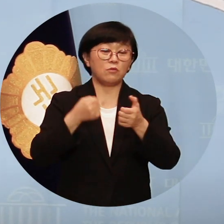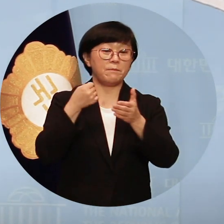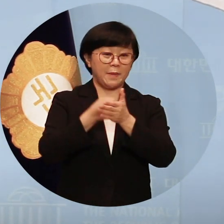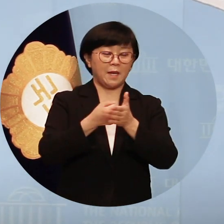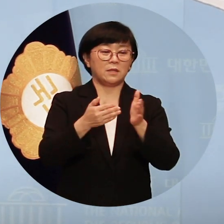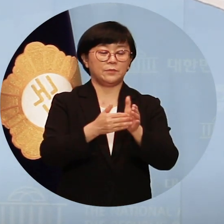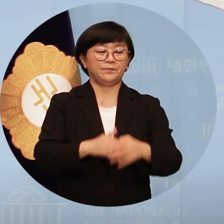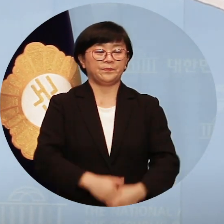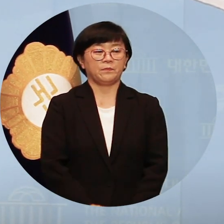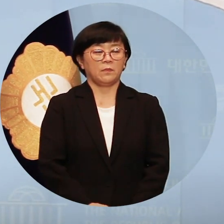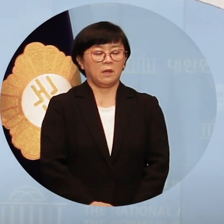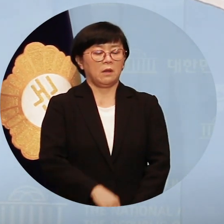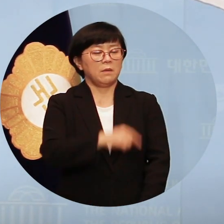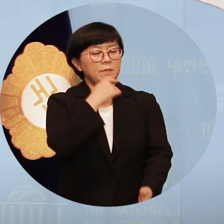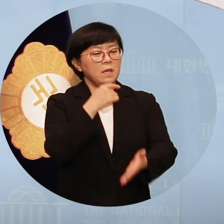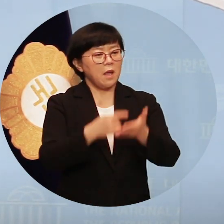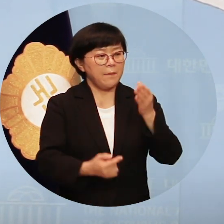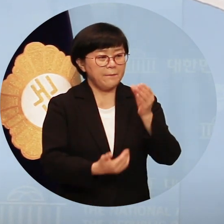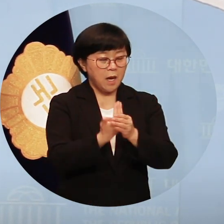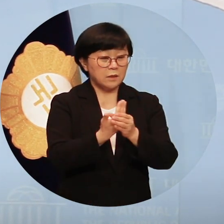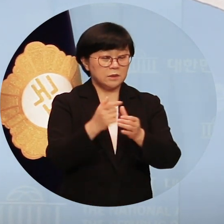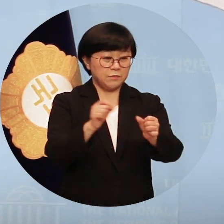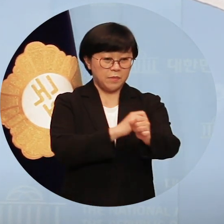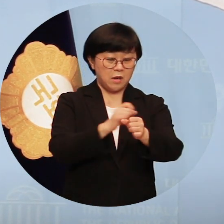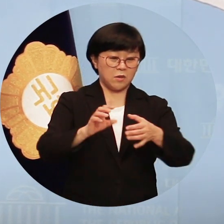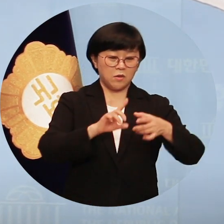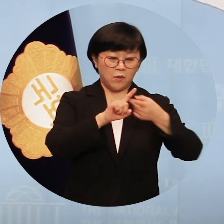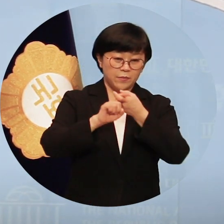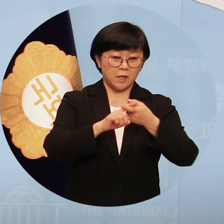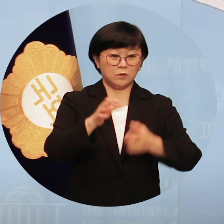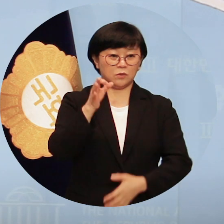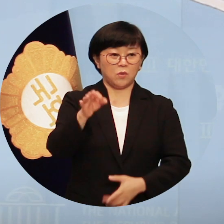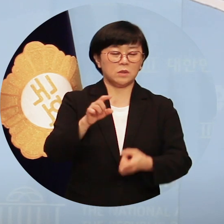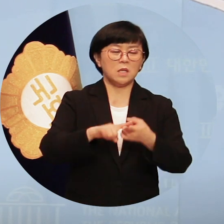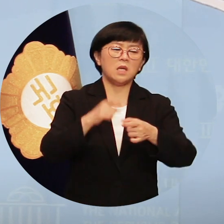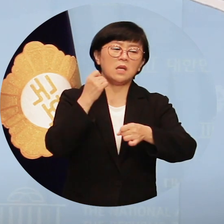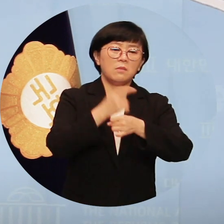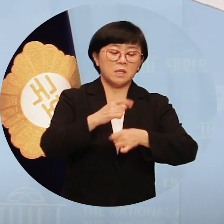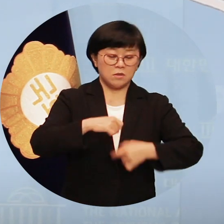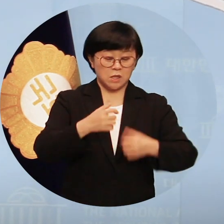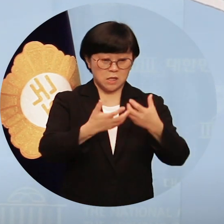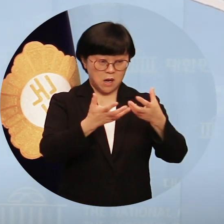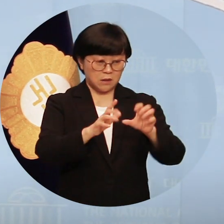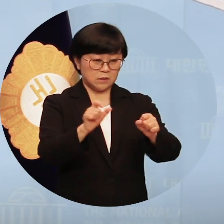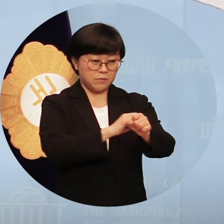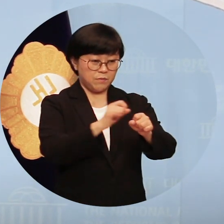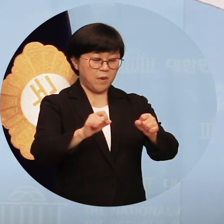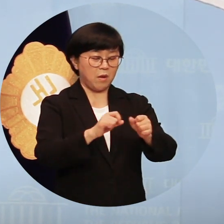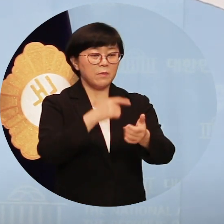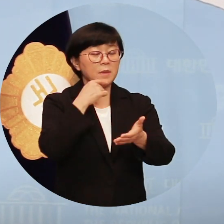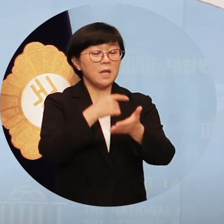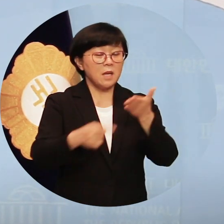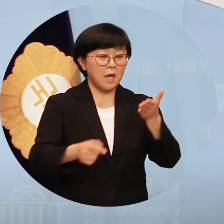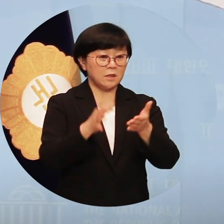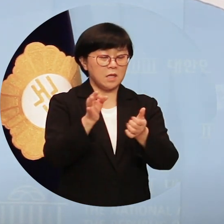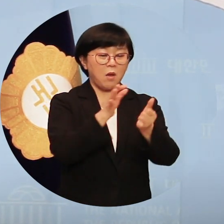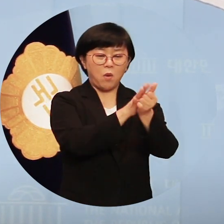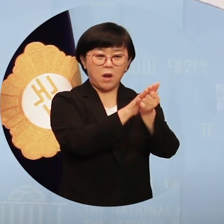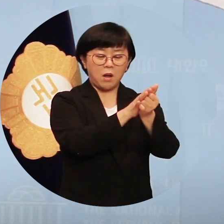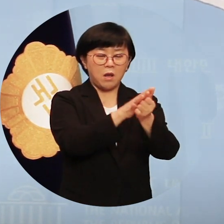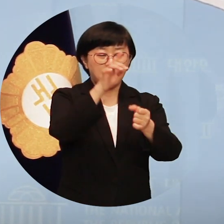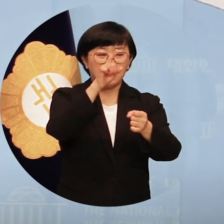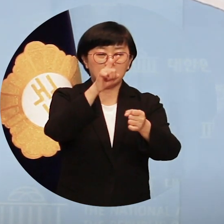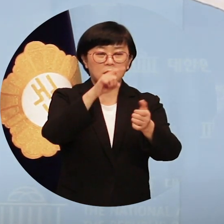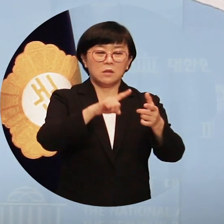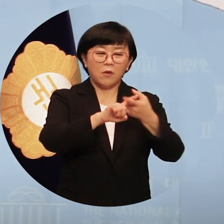특별재난연대기금은 이미 정의당에서 발의한 특별재난연대세 등 재난 목적세로 조성하는 방안을